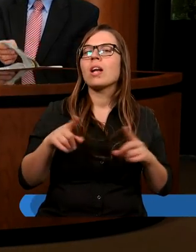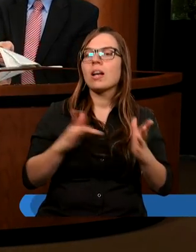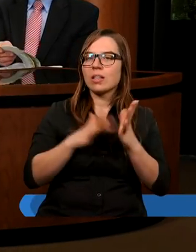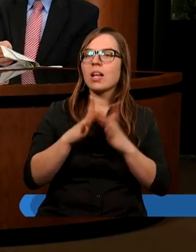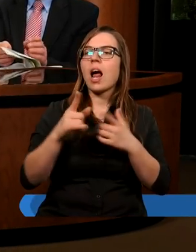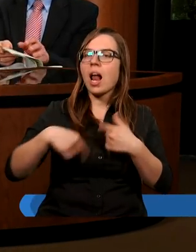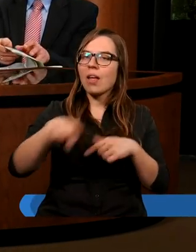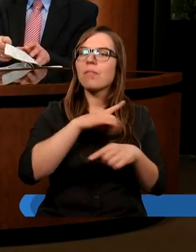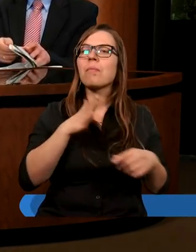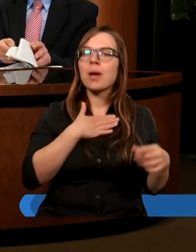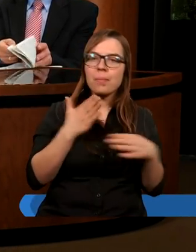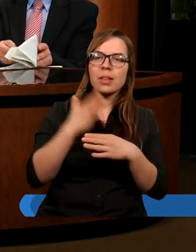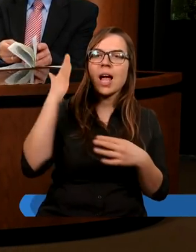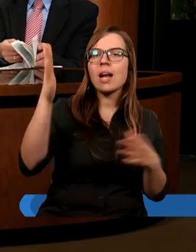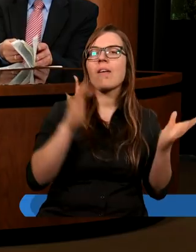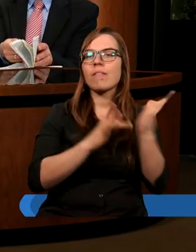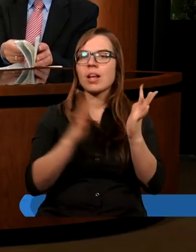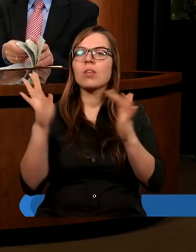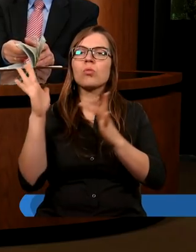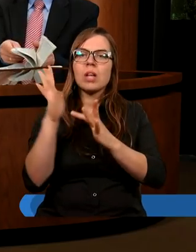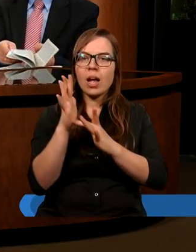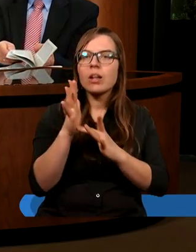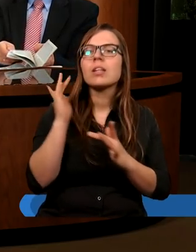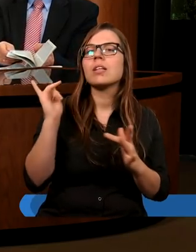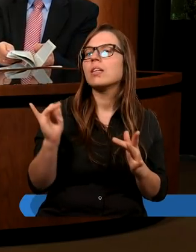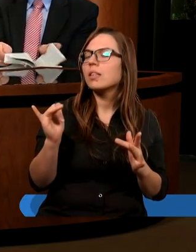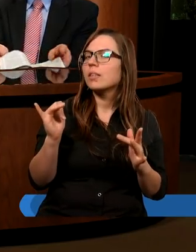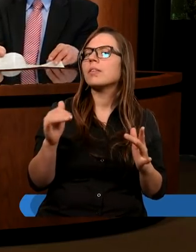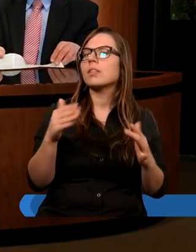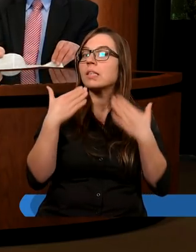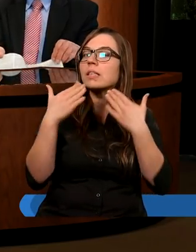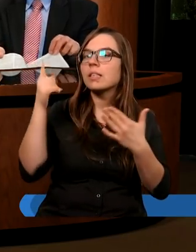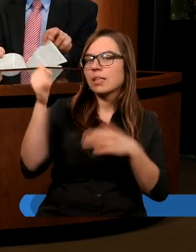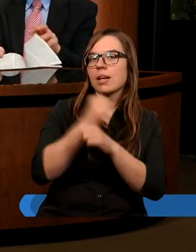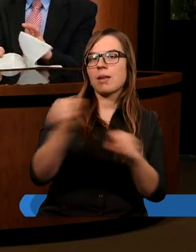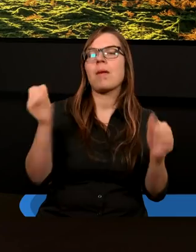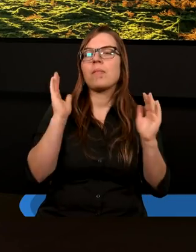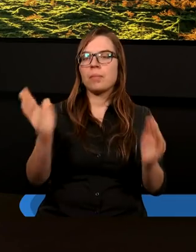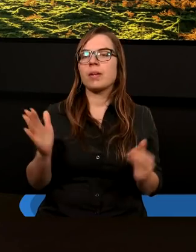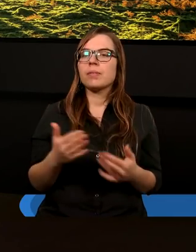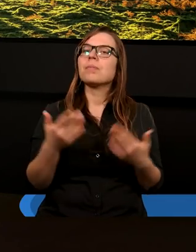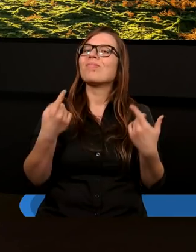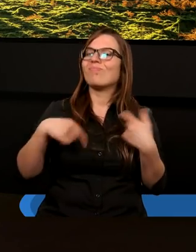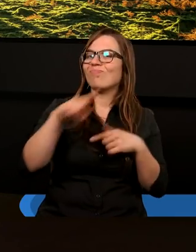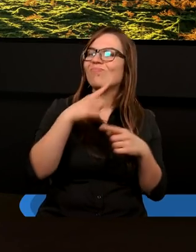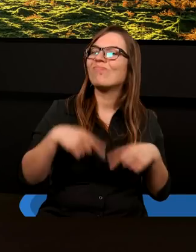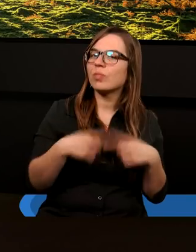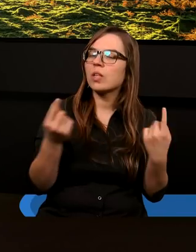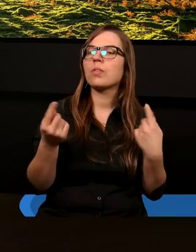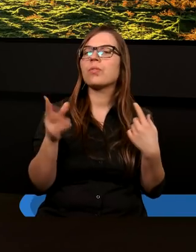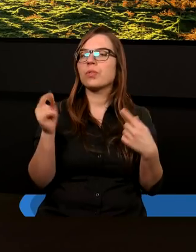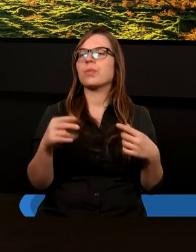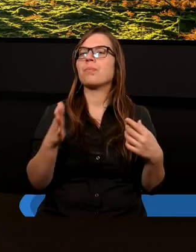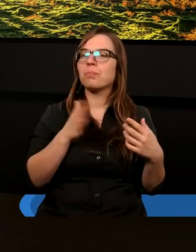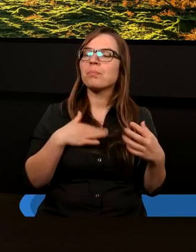Ale wszyscy mamy nadzieję w Jezusie Chrystusie i w zbawieniu dzięki Niemu. Jestem przekonany, że co do zbawienia